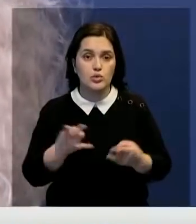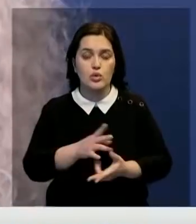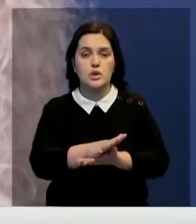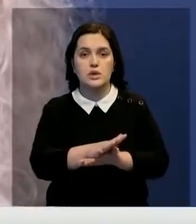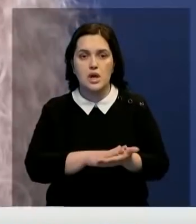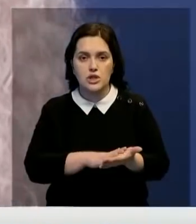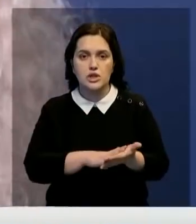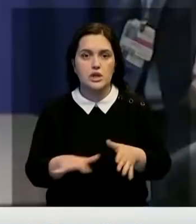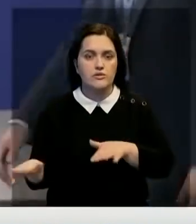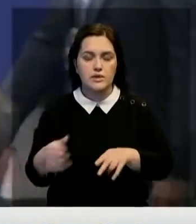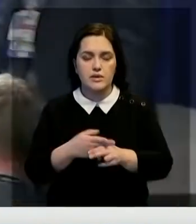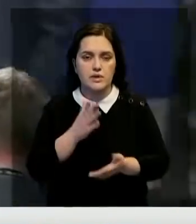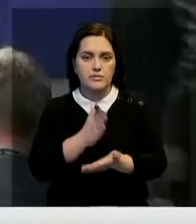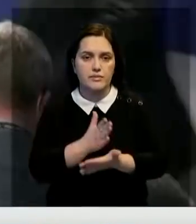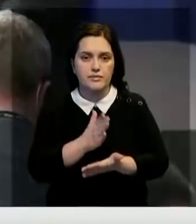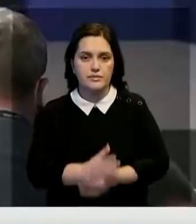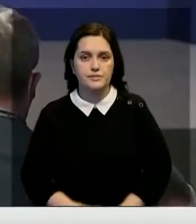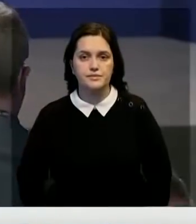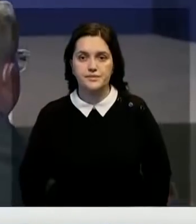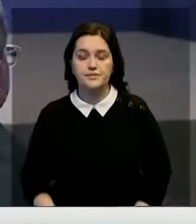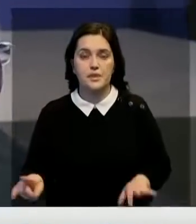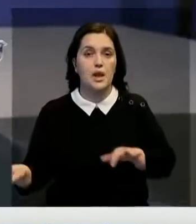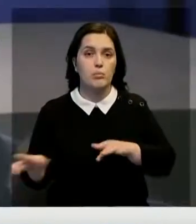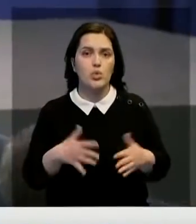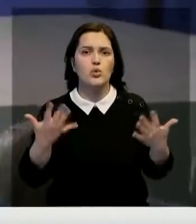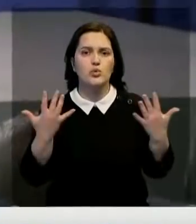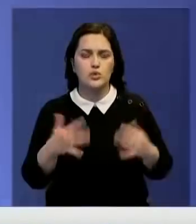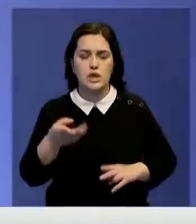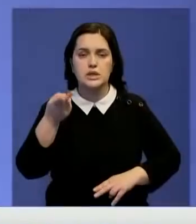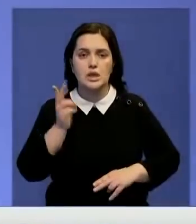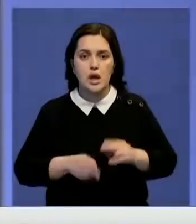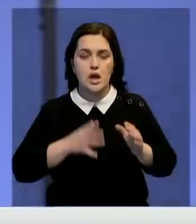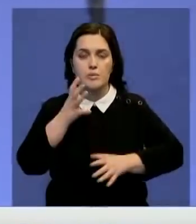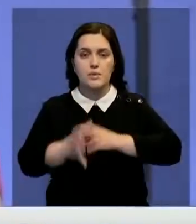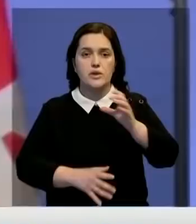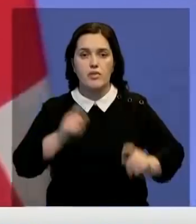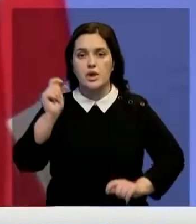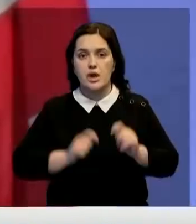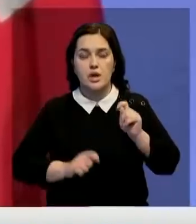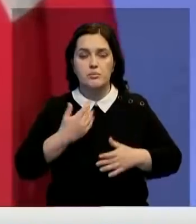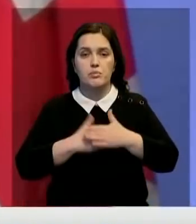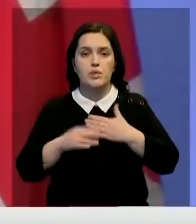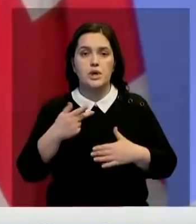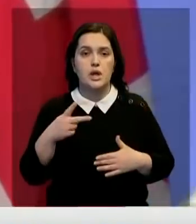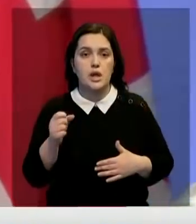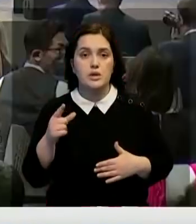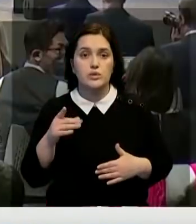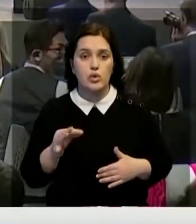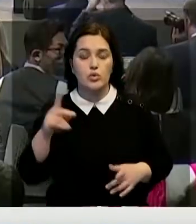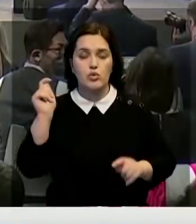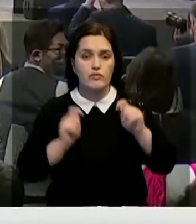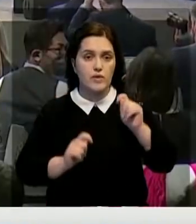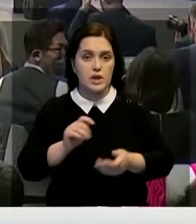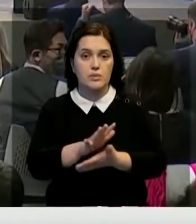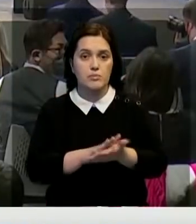двигаться в этом направлении. Основная часть мероприятия уже позади. Мировые лидеры покинули Глазго. Однако конференция продолжается.